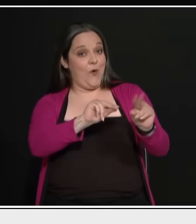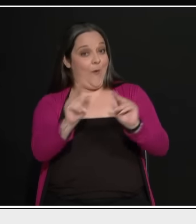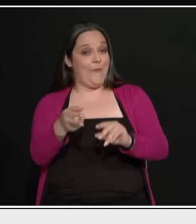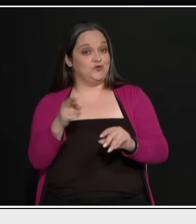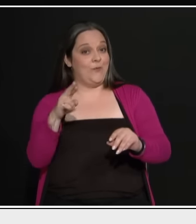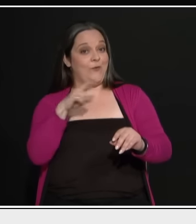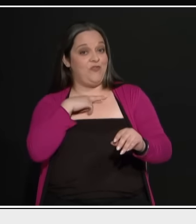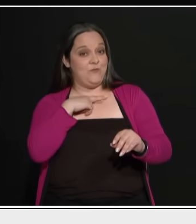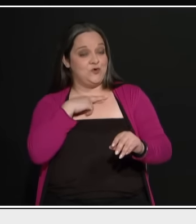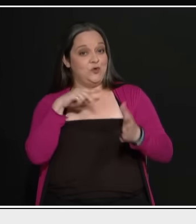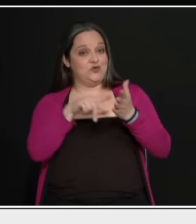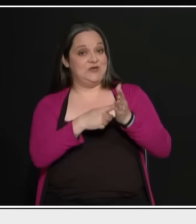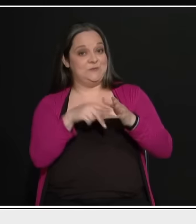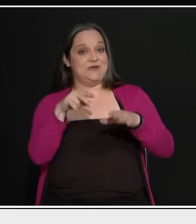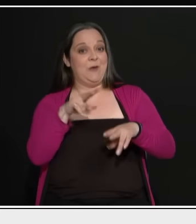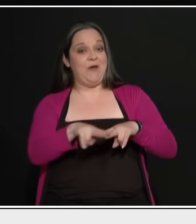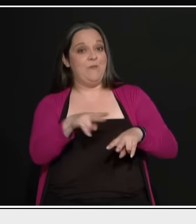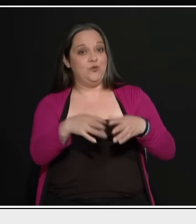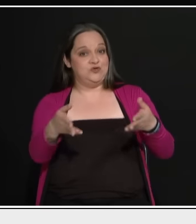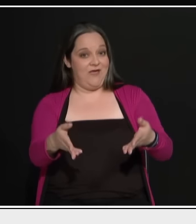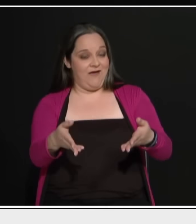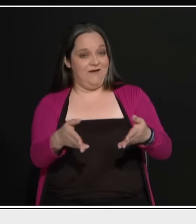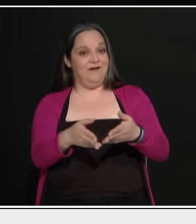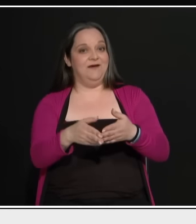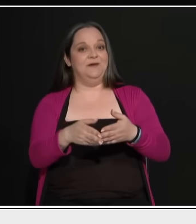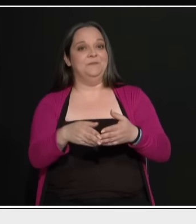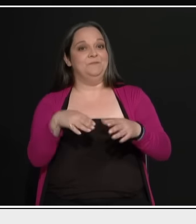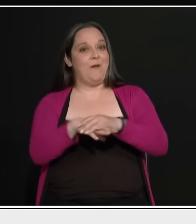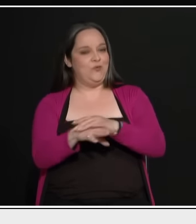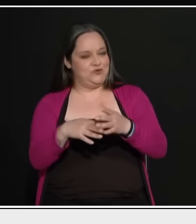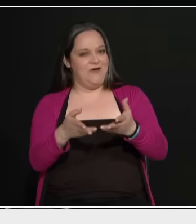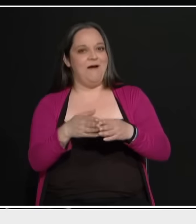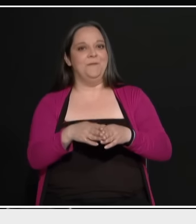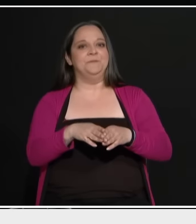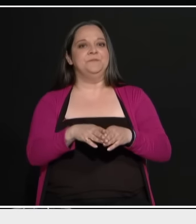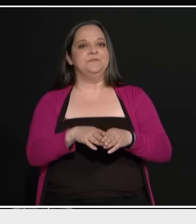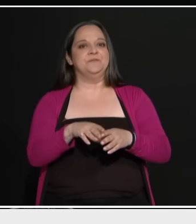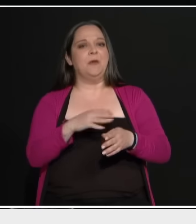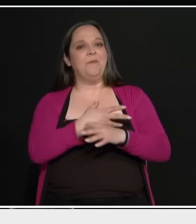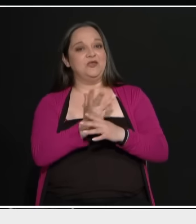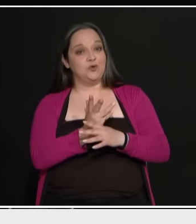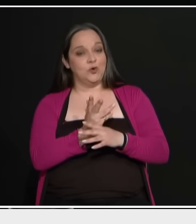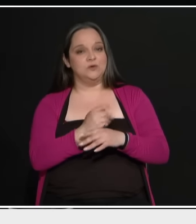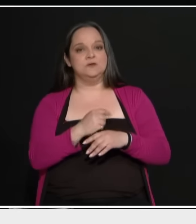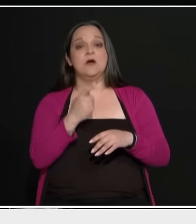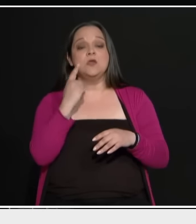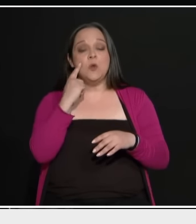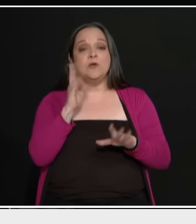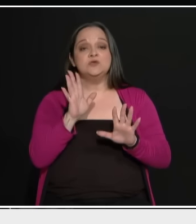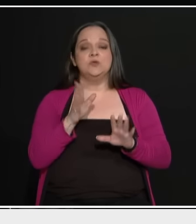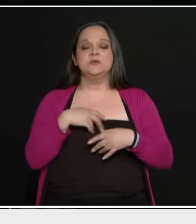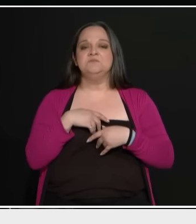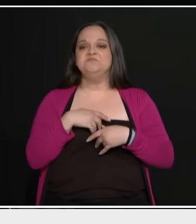παπούτσια Πασόκ, ζηλεύετε το TikTok τους και τα νέα τους μέσα. Εγώ γελιοποιούν τα σύγχρονα μέσα αυτοί όλοι.